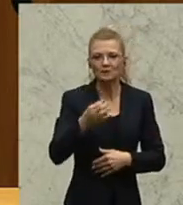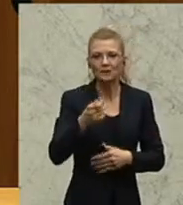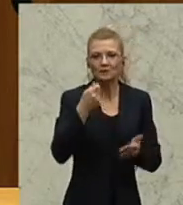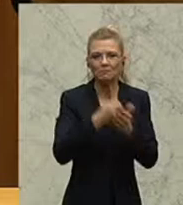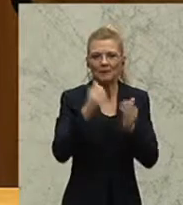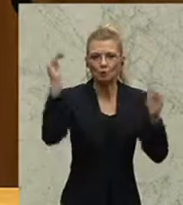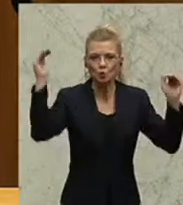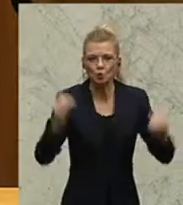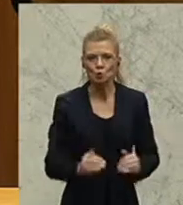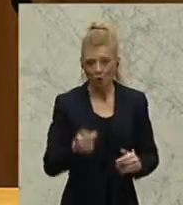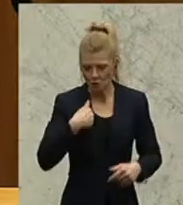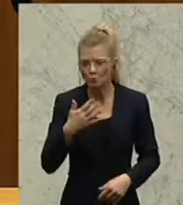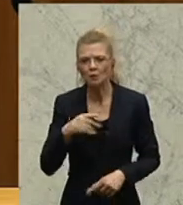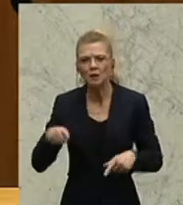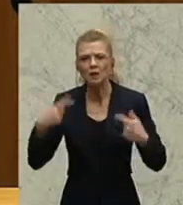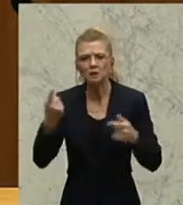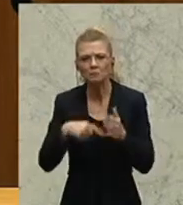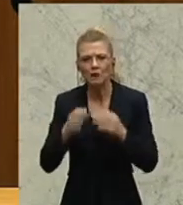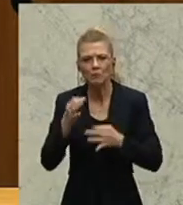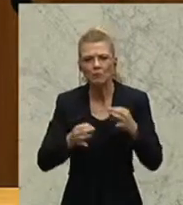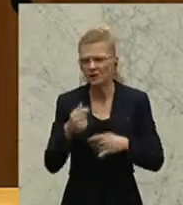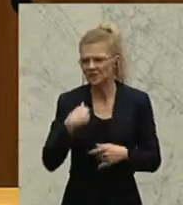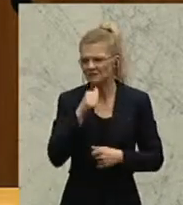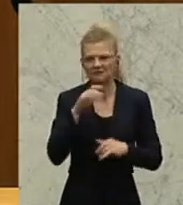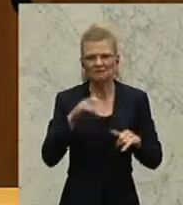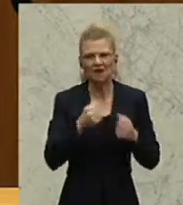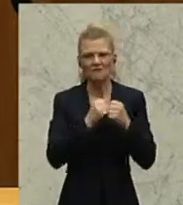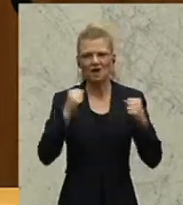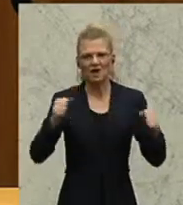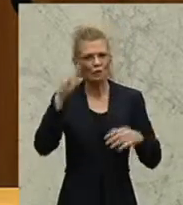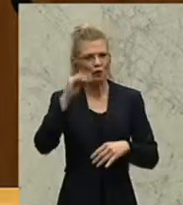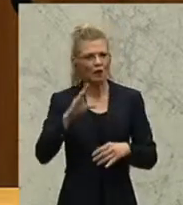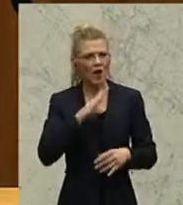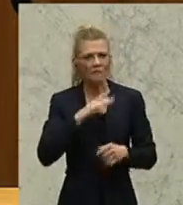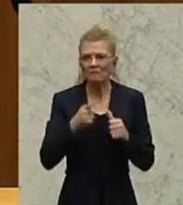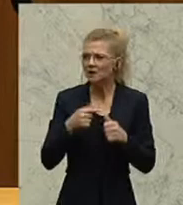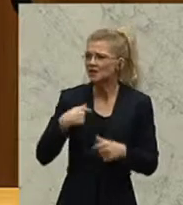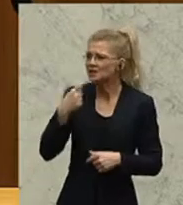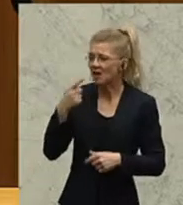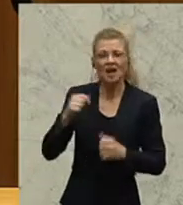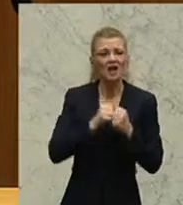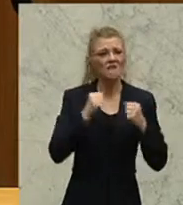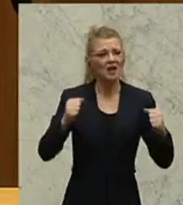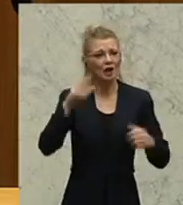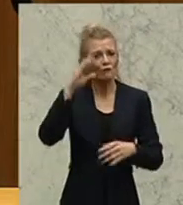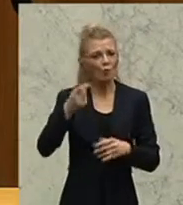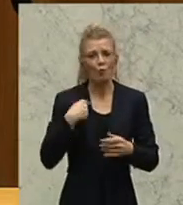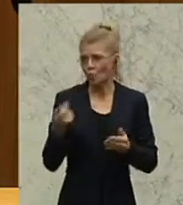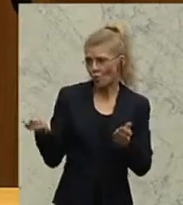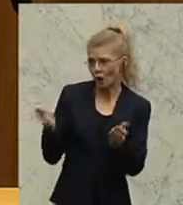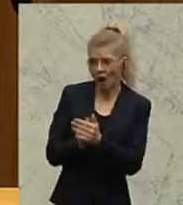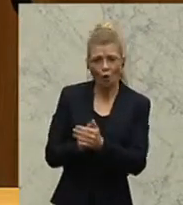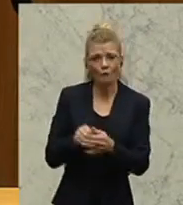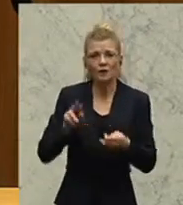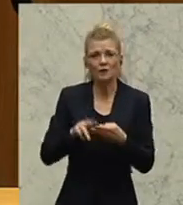Ich habe zwar keine Ferienwohnung, aber ich kann es auch mal probieren. Aber wenn ich da sage, ich will mir eine Ferienwohnung kaufen zu touristischen Zwecken, weil ich vermiede sie ja, ob ich dann auch